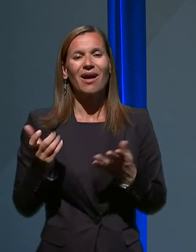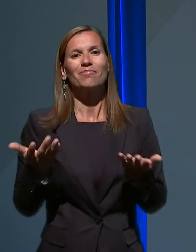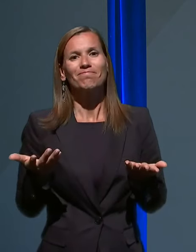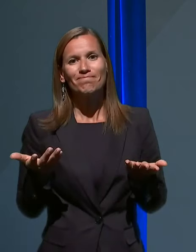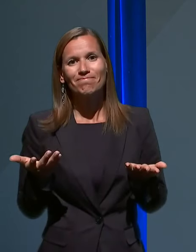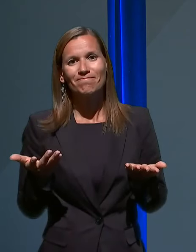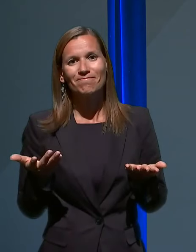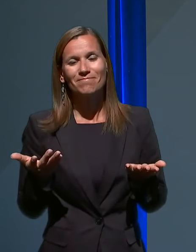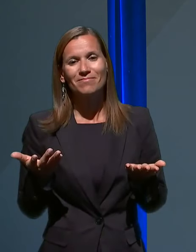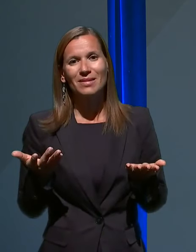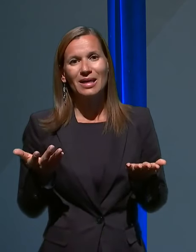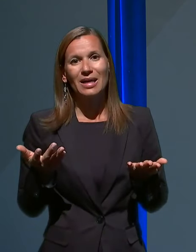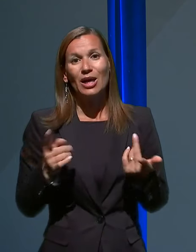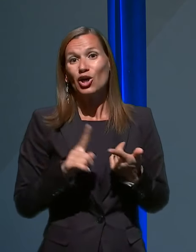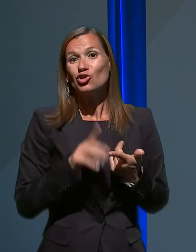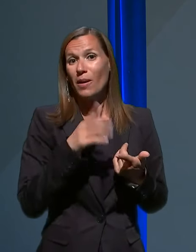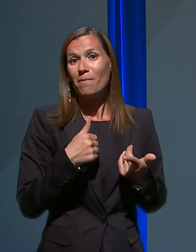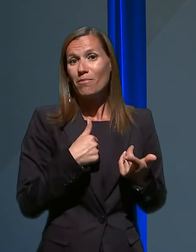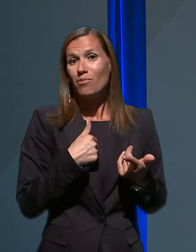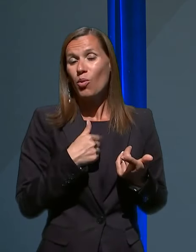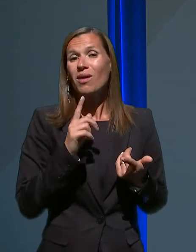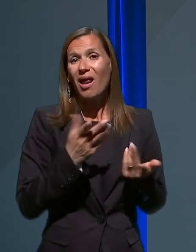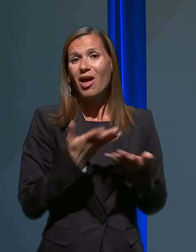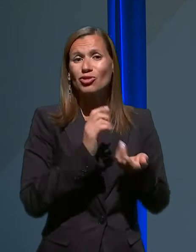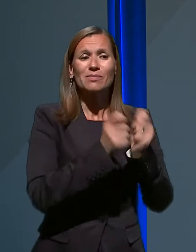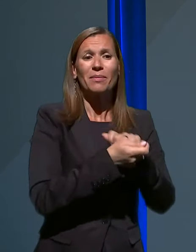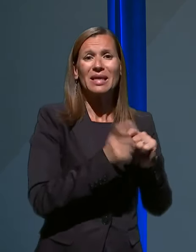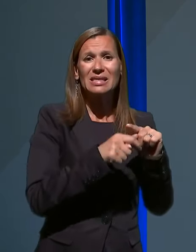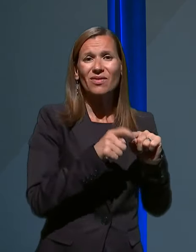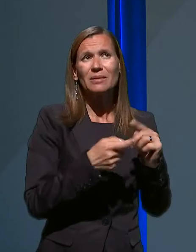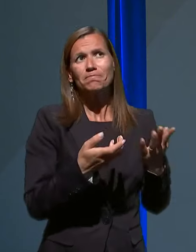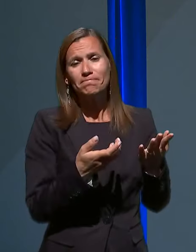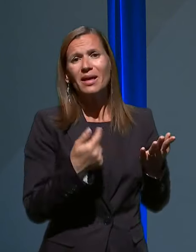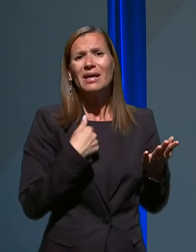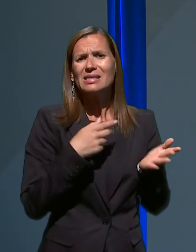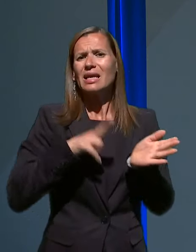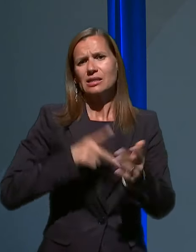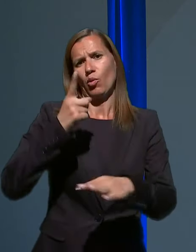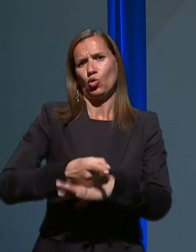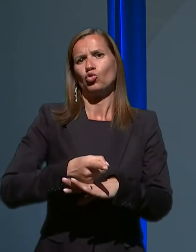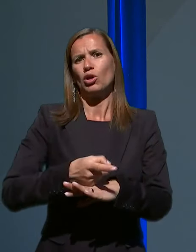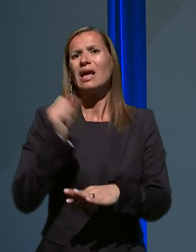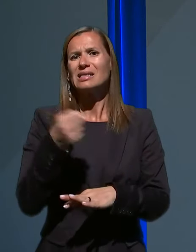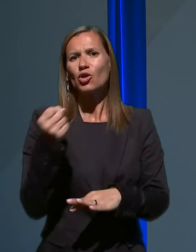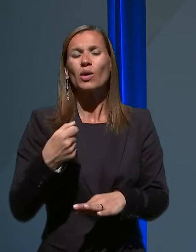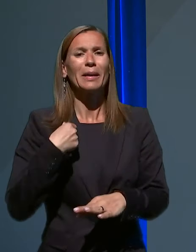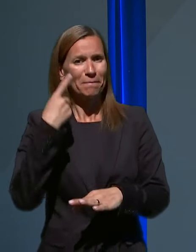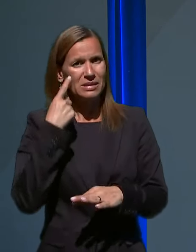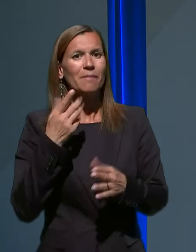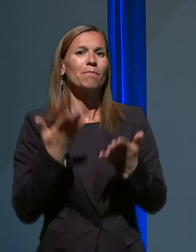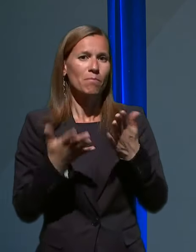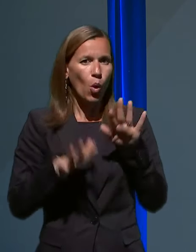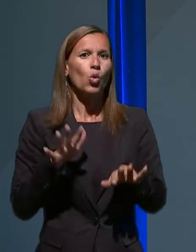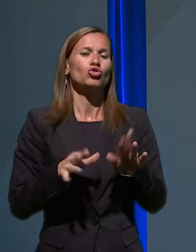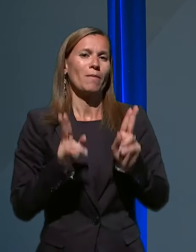pa če bom kaj lažje spreminjala reči, jaz sem se za to odločila, res za to, ker mislim, da se morda da kaj narediti.